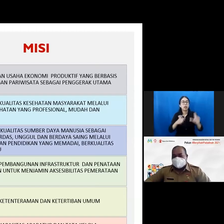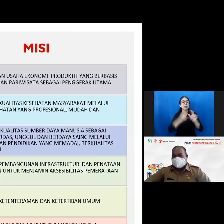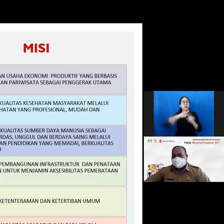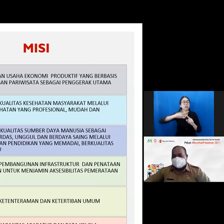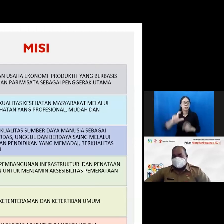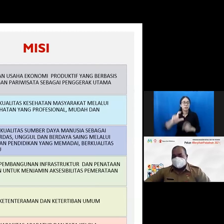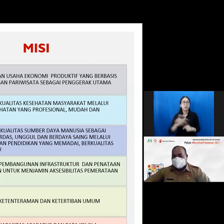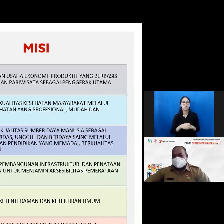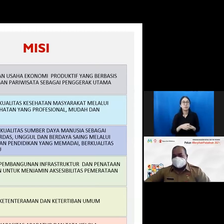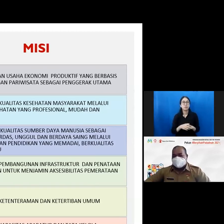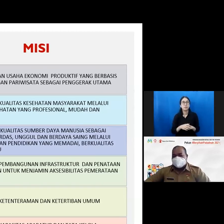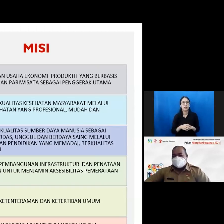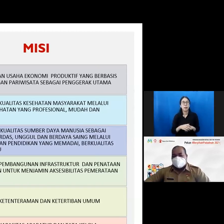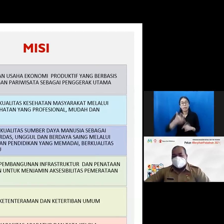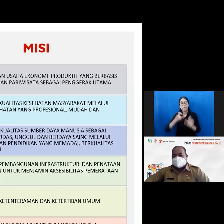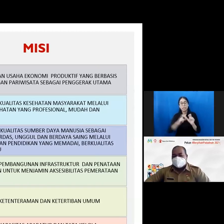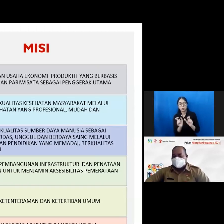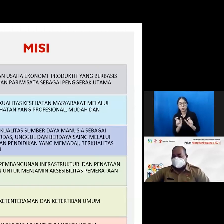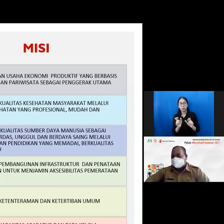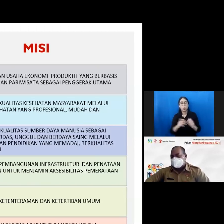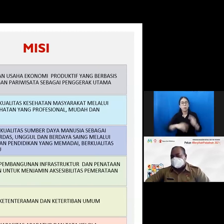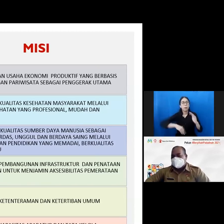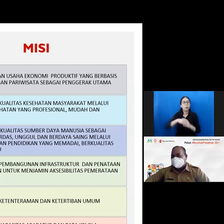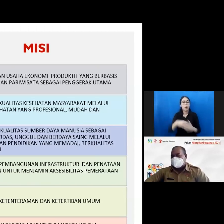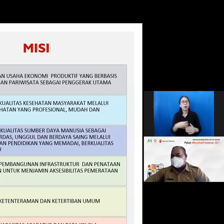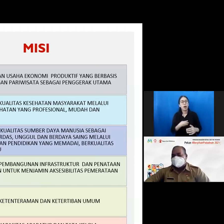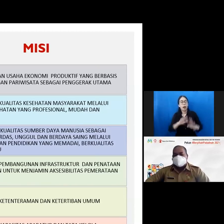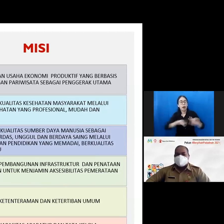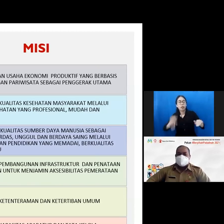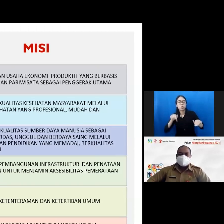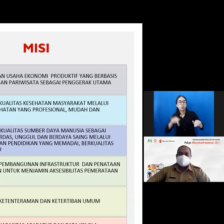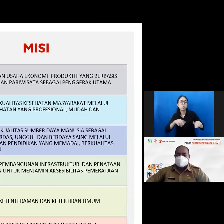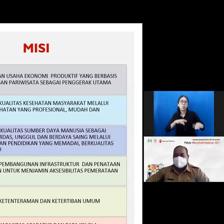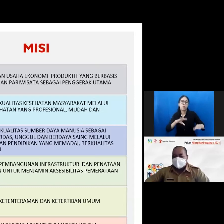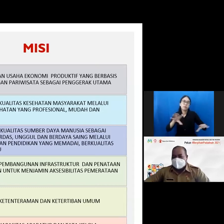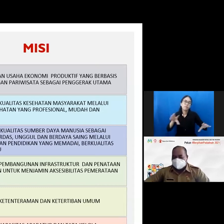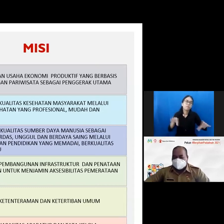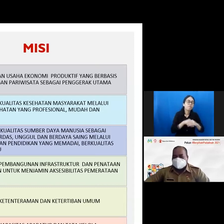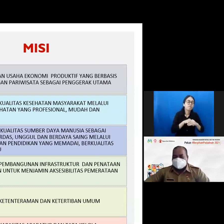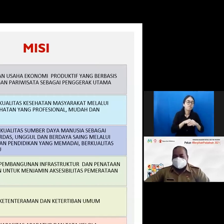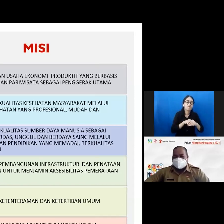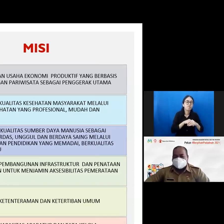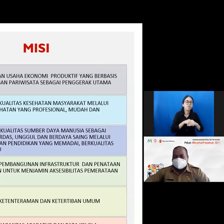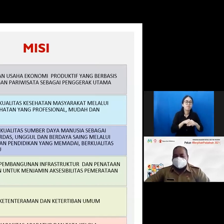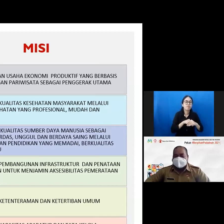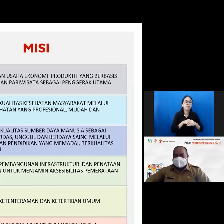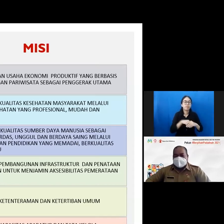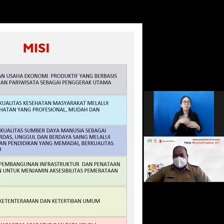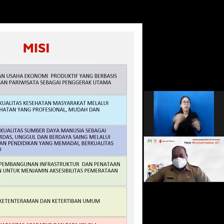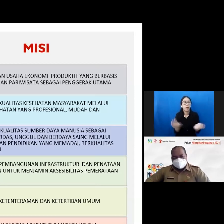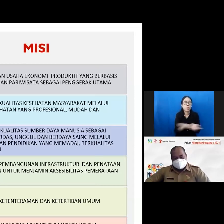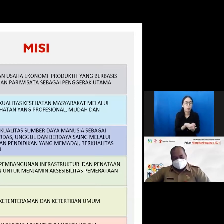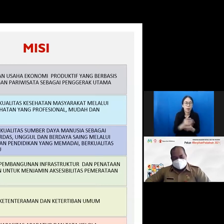isu anak pemenuhan hak anak itu sudah menjadi bagian yang tidak terpisahkan dari dokumen perencanaan ini